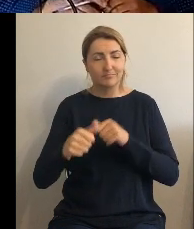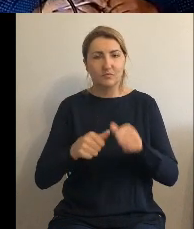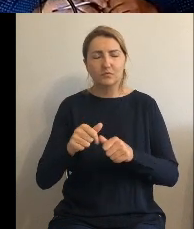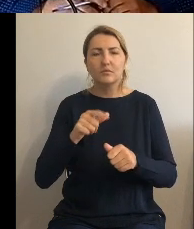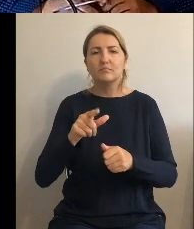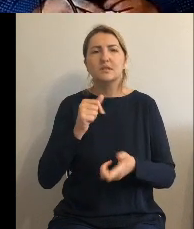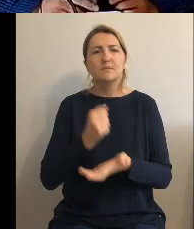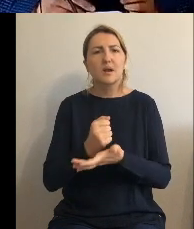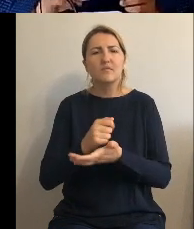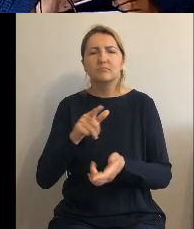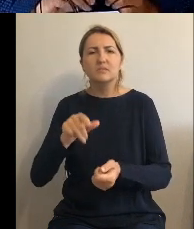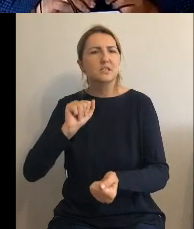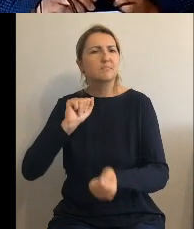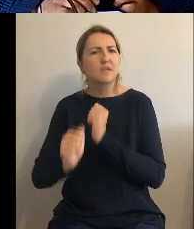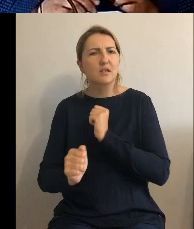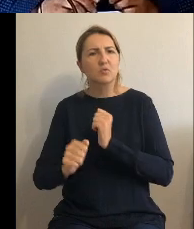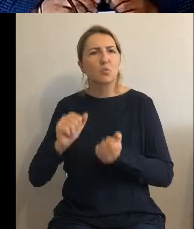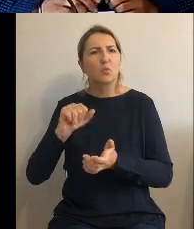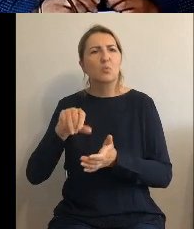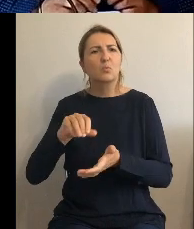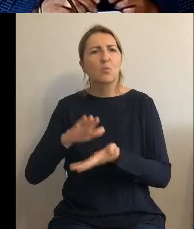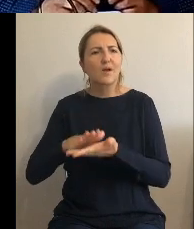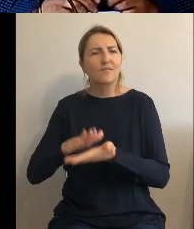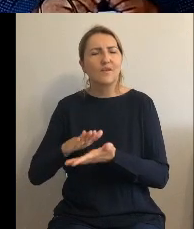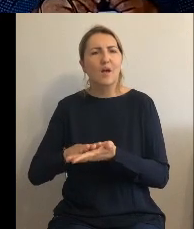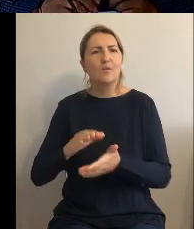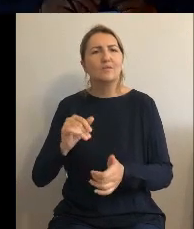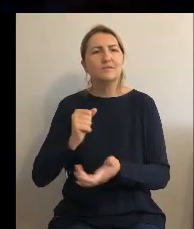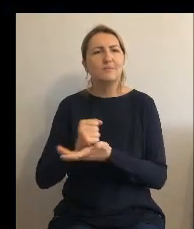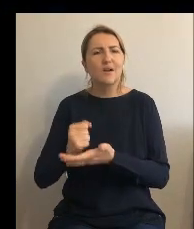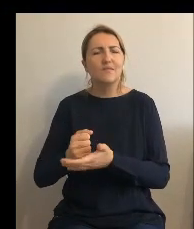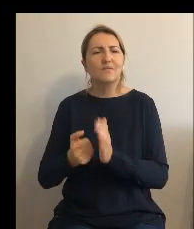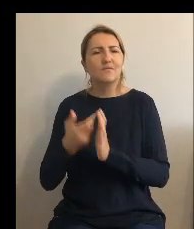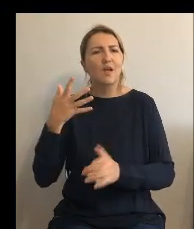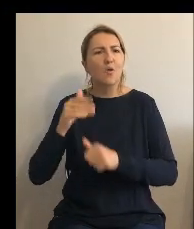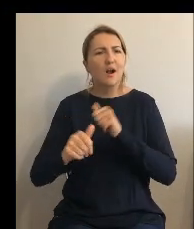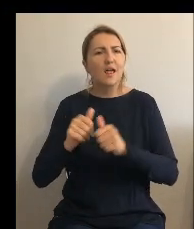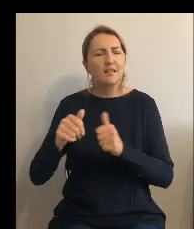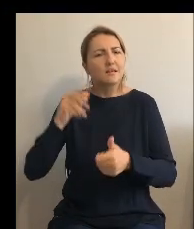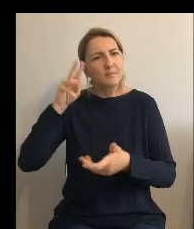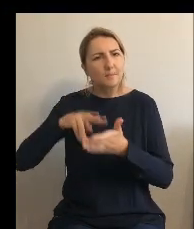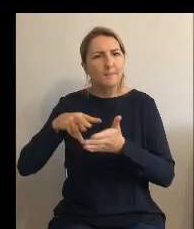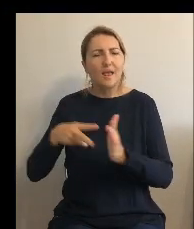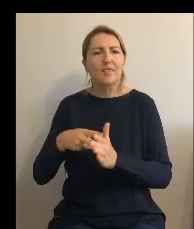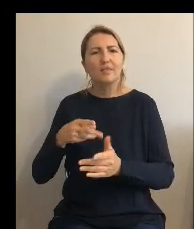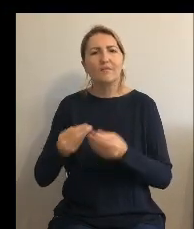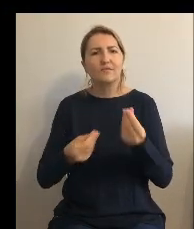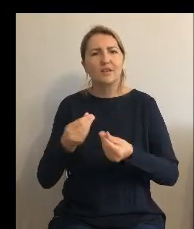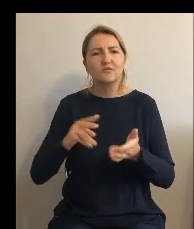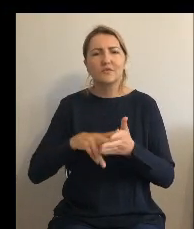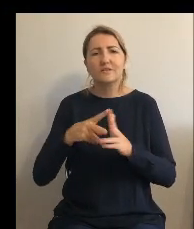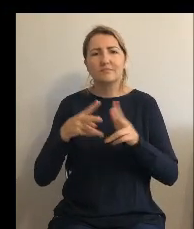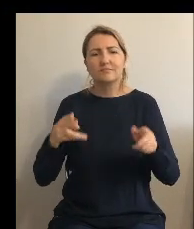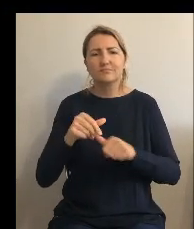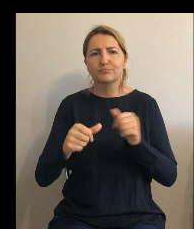uchwałę w sprawie Wieloletniej Prognozy Finansowej Gminy Gruta na lata 2021-2030.